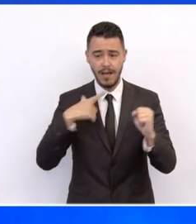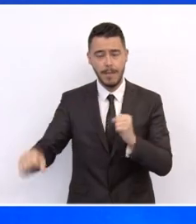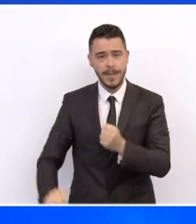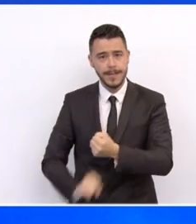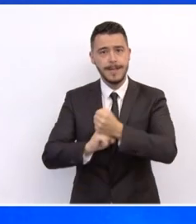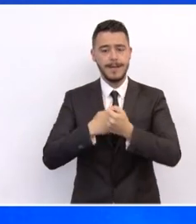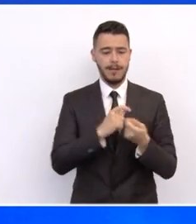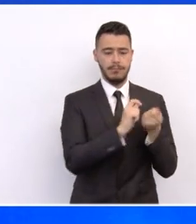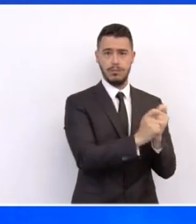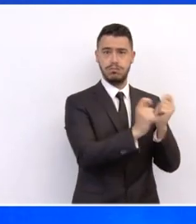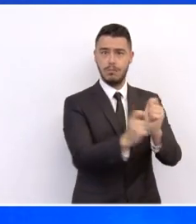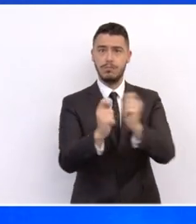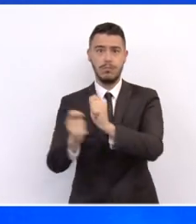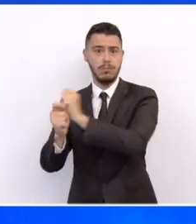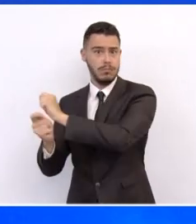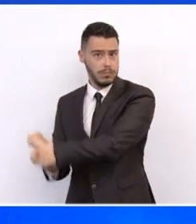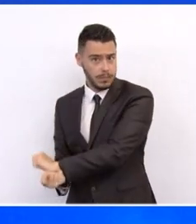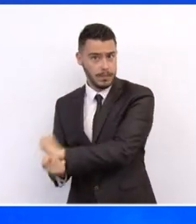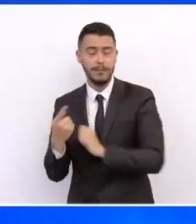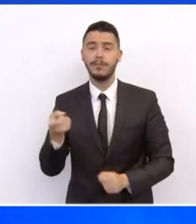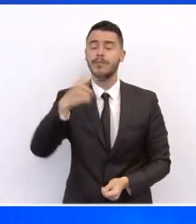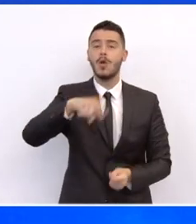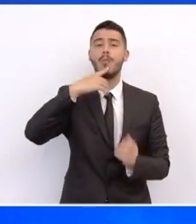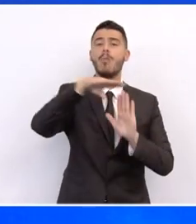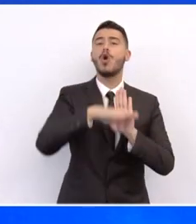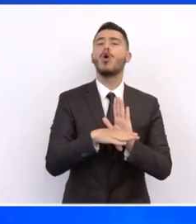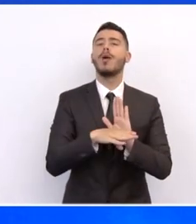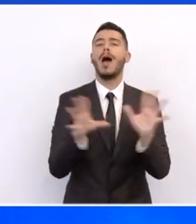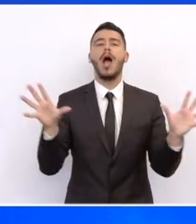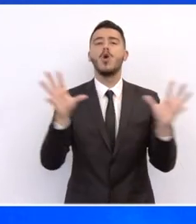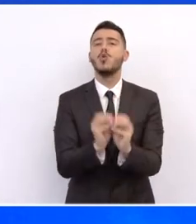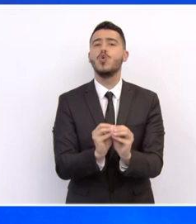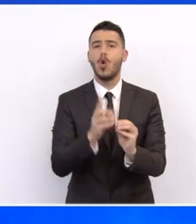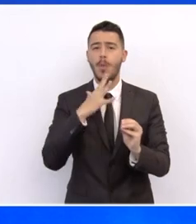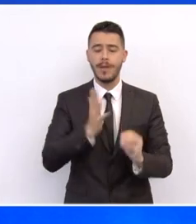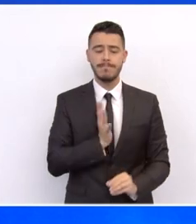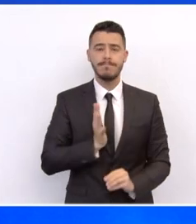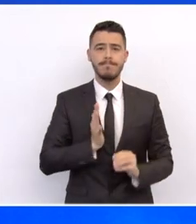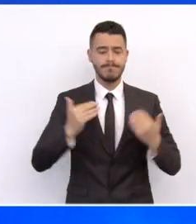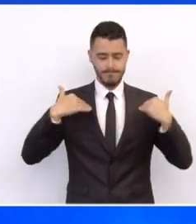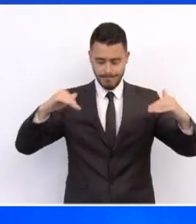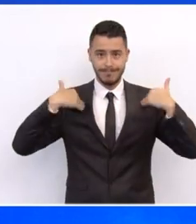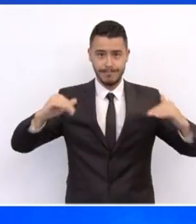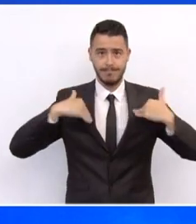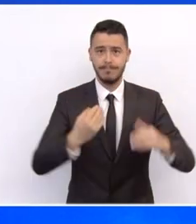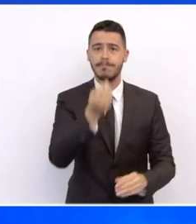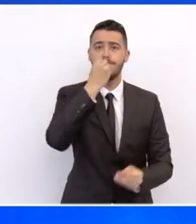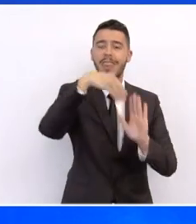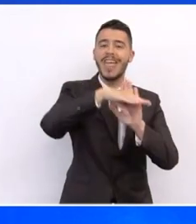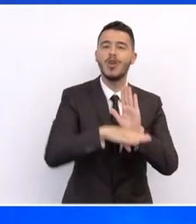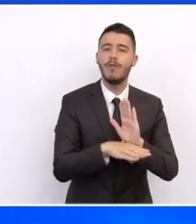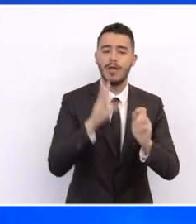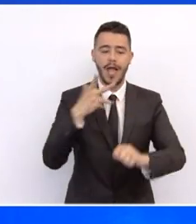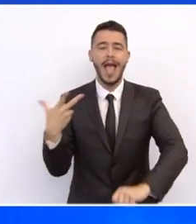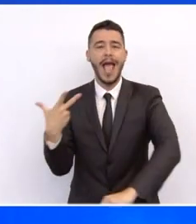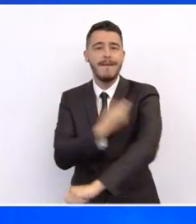ολοκληρωμένο πρόγραμμα πρόληψης, το Σπύρος Δοξιάδης, που περιλαμβάνει εθνικά προγράμματα για τη σωματική άσκηση και τη διατροφή, τους εμβολιασμούς, τις